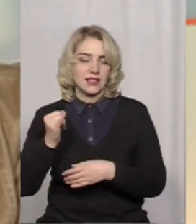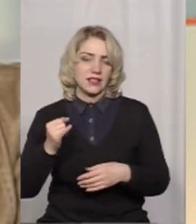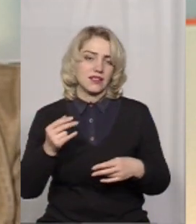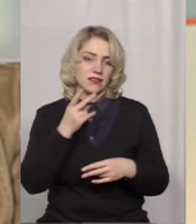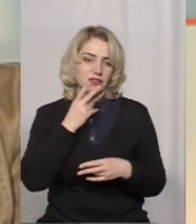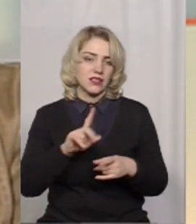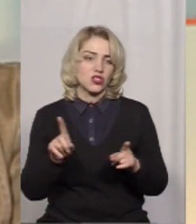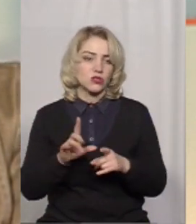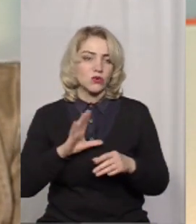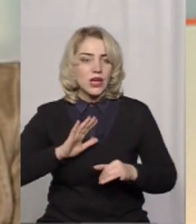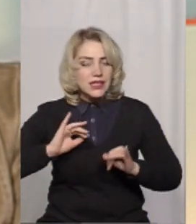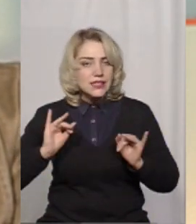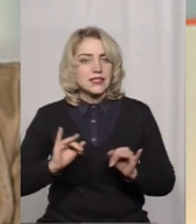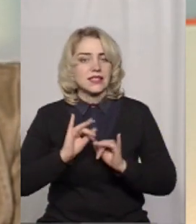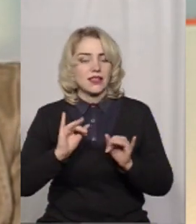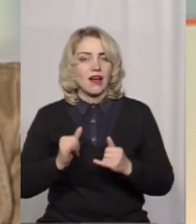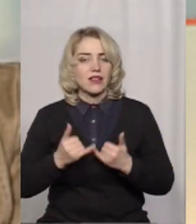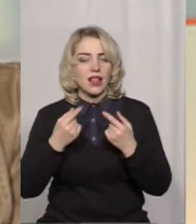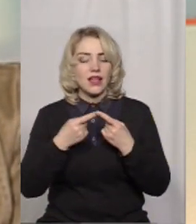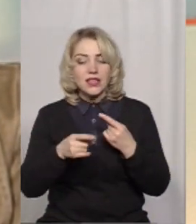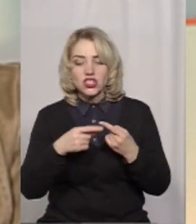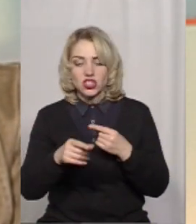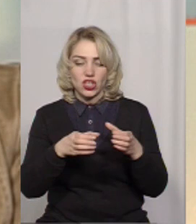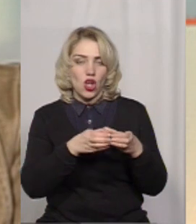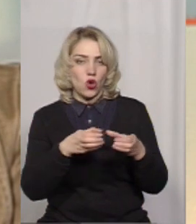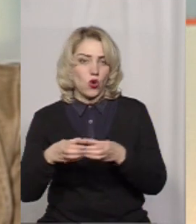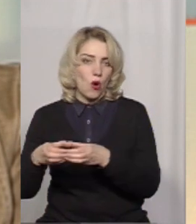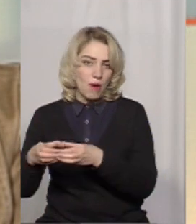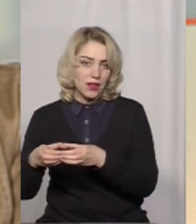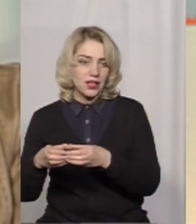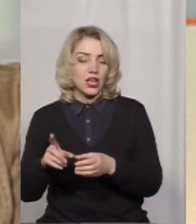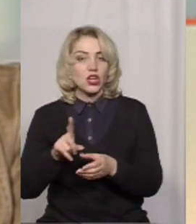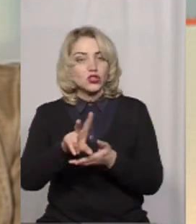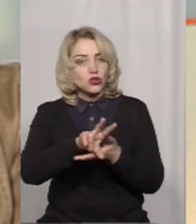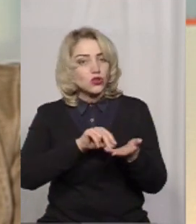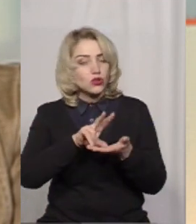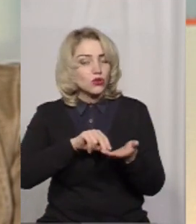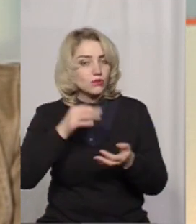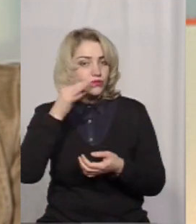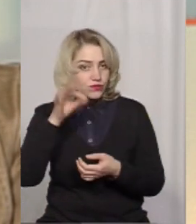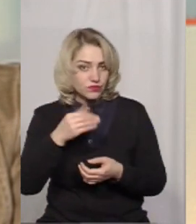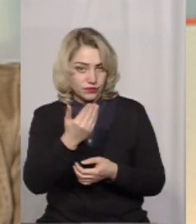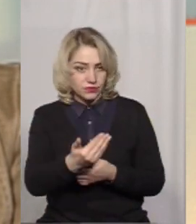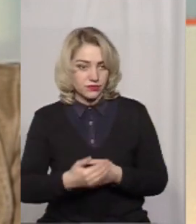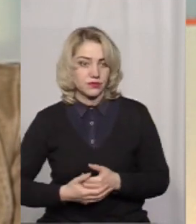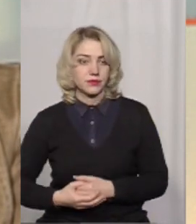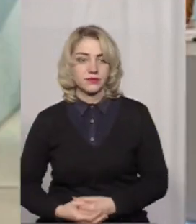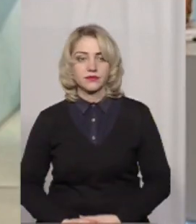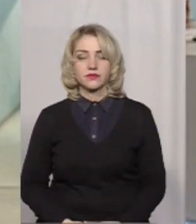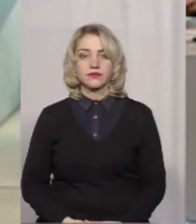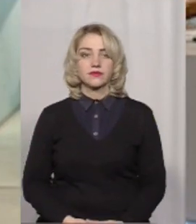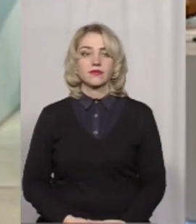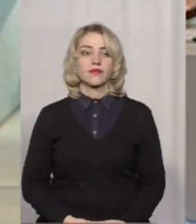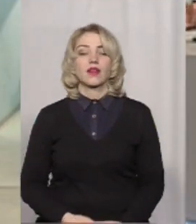вони були цікаві для інших громад з точки зору повтору, тобто реплікації цих проєктів в інших громадах.